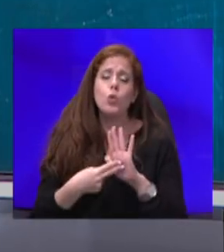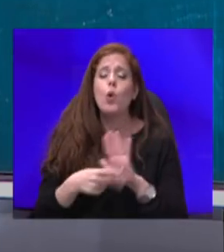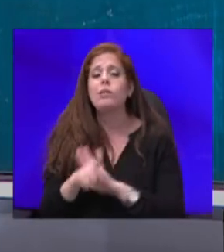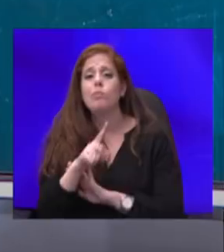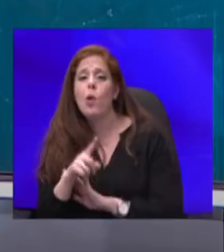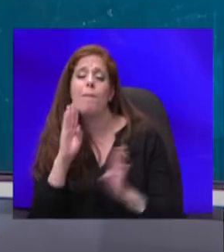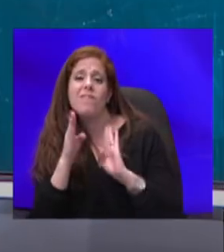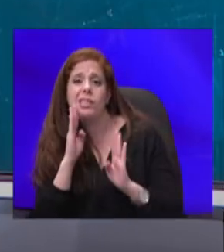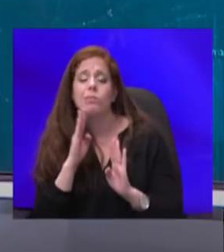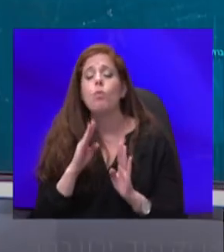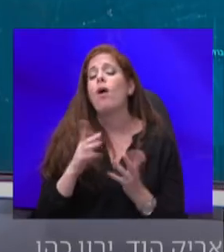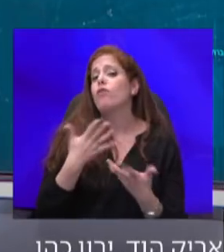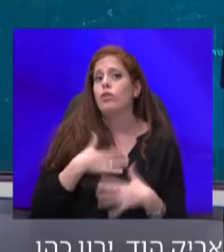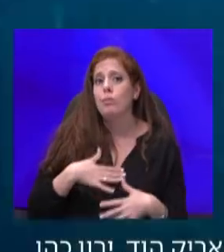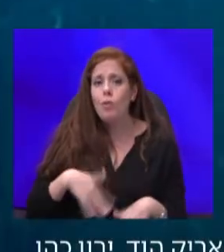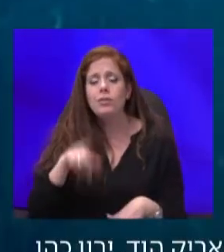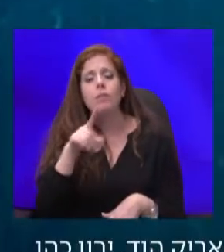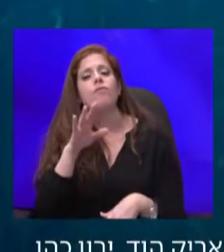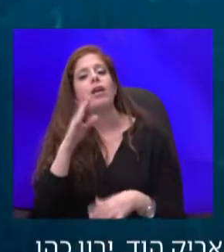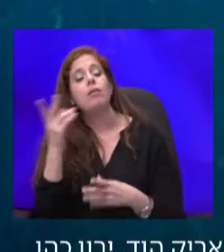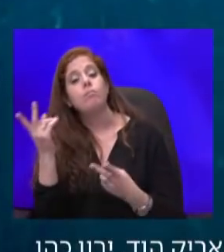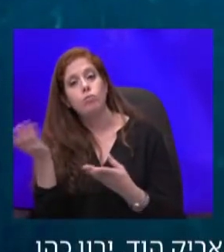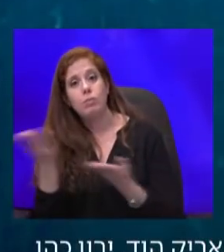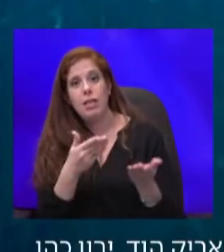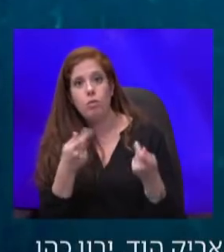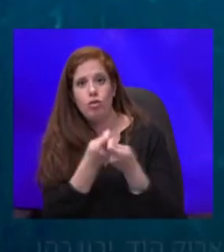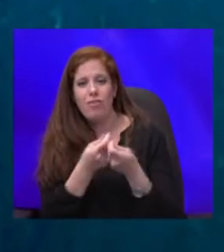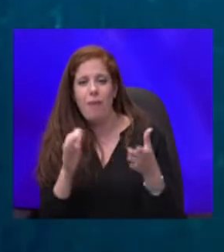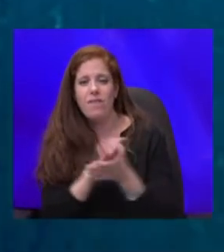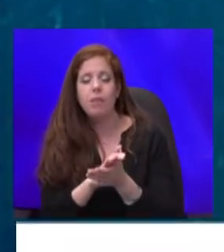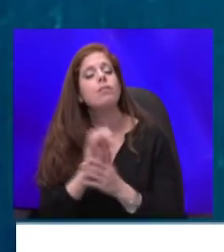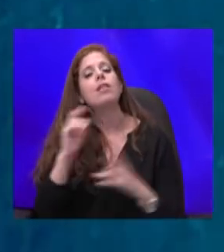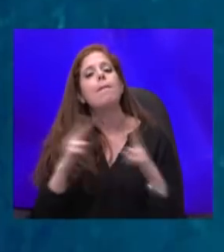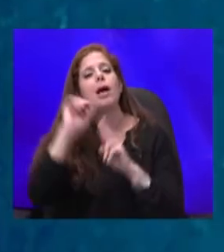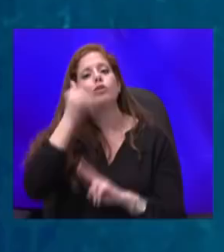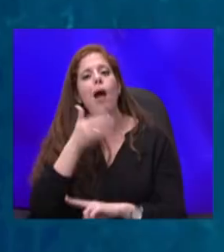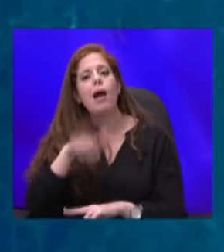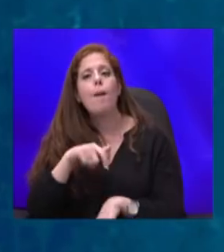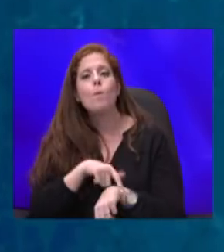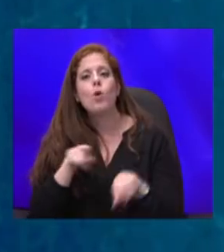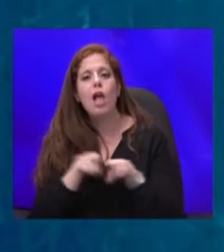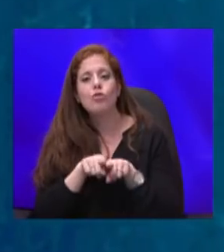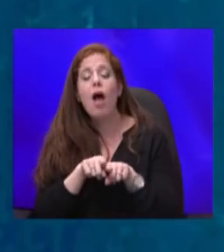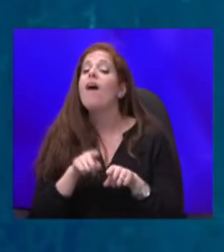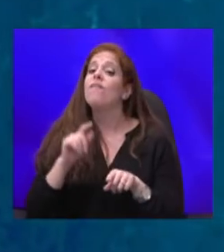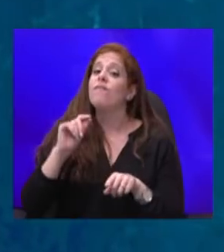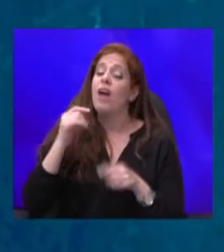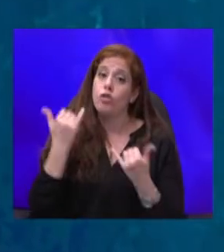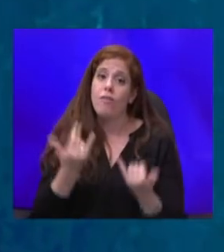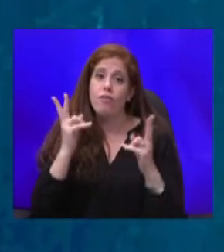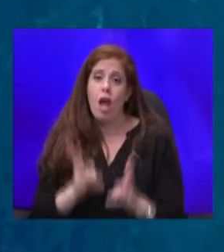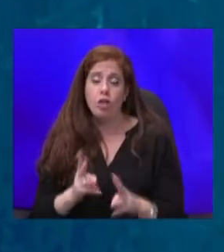ואתם מוזמנים כמובן גם לשתף עם חברים. אנחנו נהיה כאן שוב, גם מחר, באותה שעה בדיוק, וכעת אתם מוזמנים להישאר לחדשות הערב עם דוריה למפל.